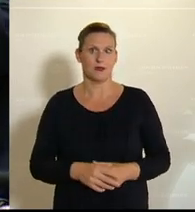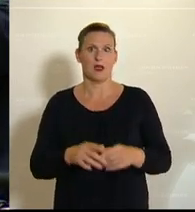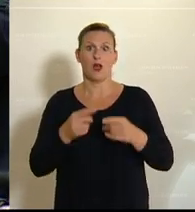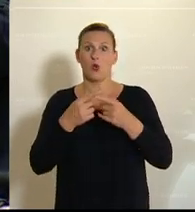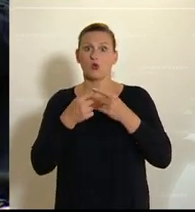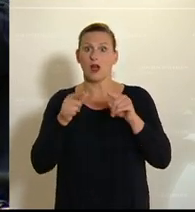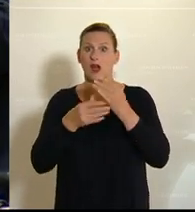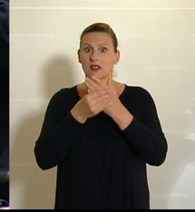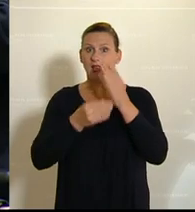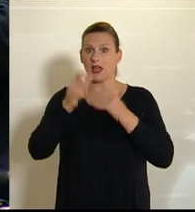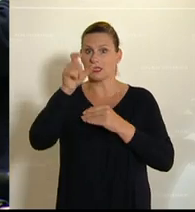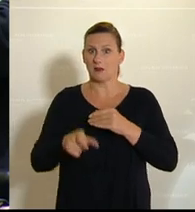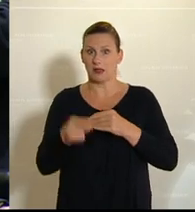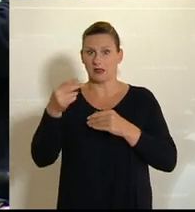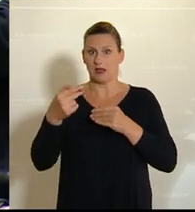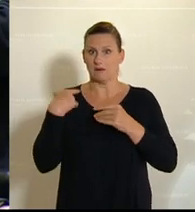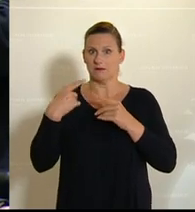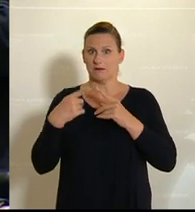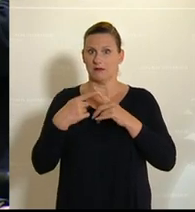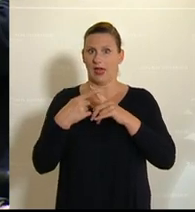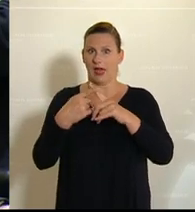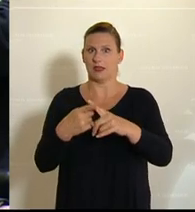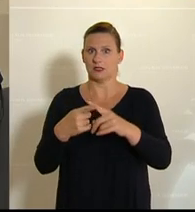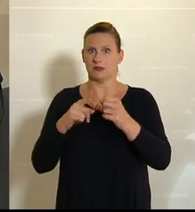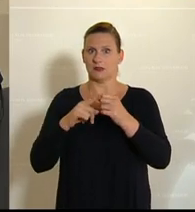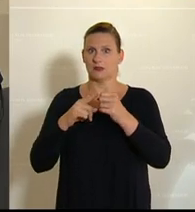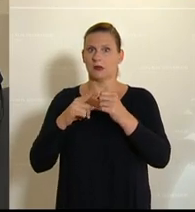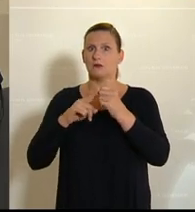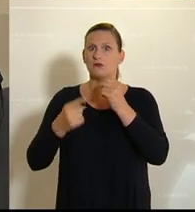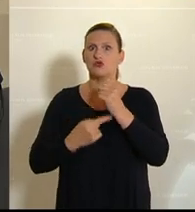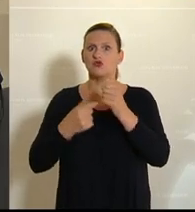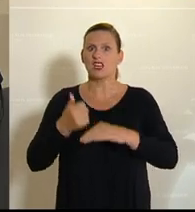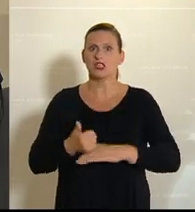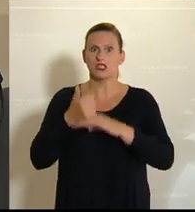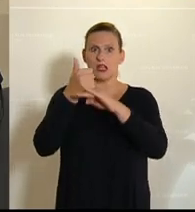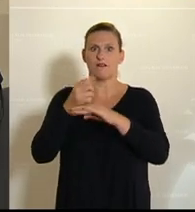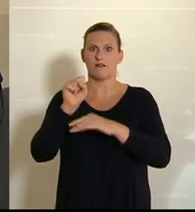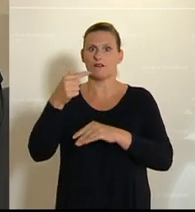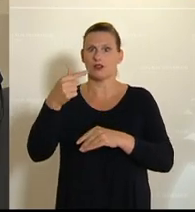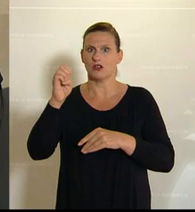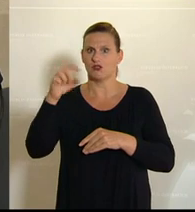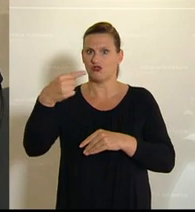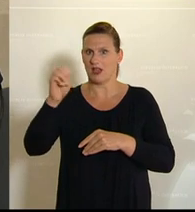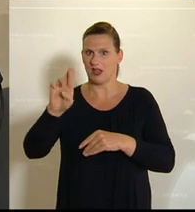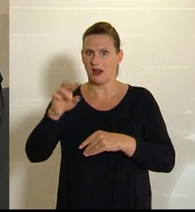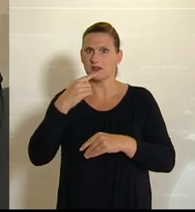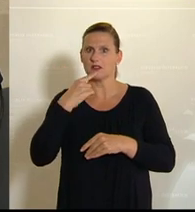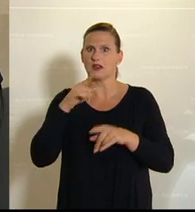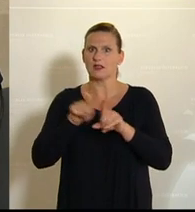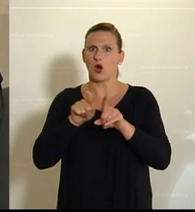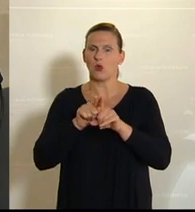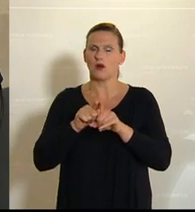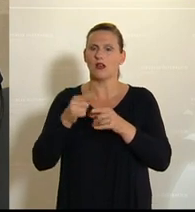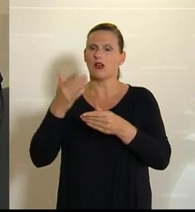Gerhard Steger, der vielen von Ihnen noch bekannt ist, der hat auch gemeint, der Kassasturz muss dann her, wenn er